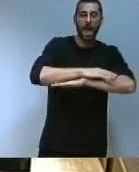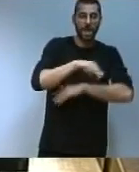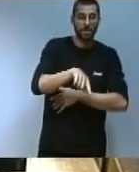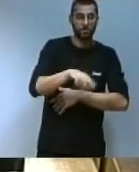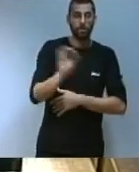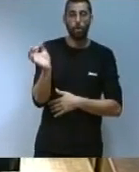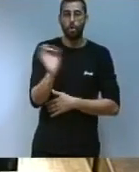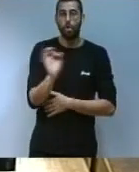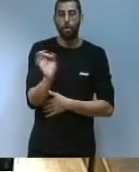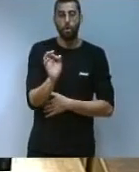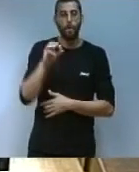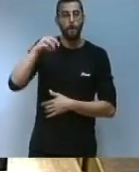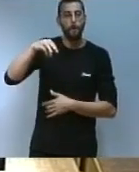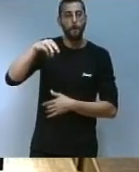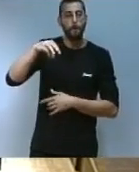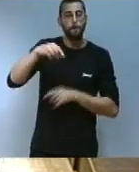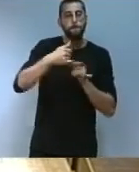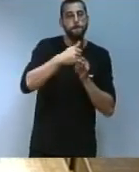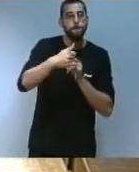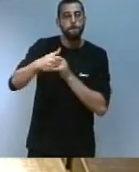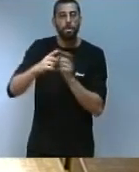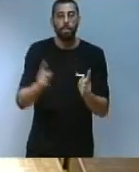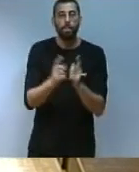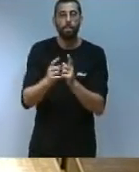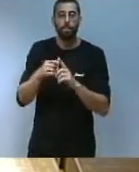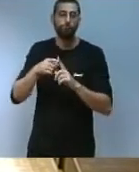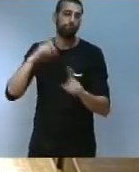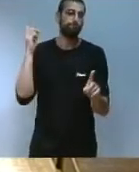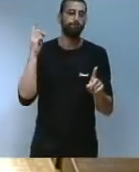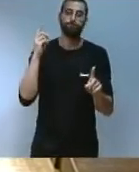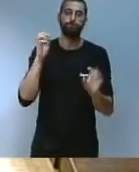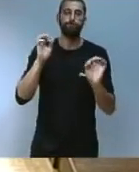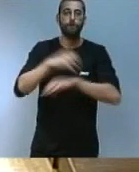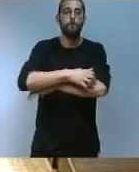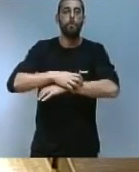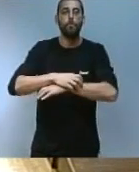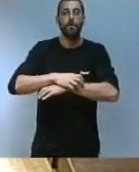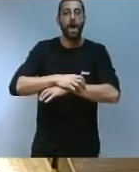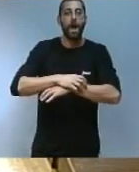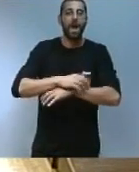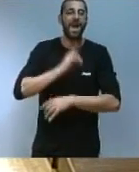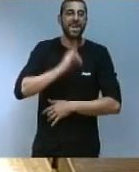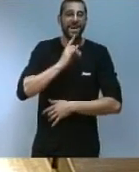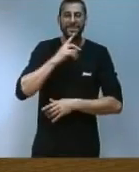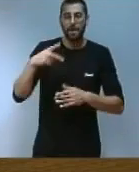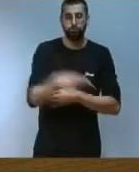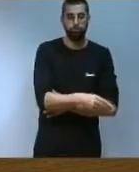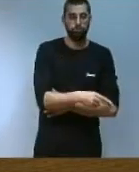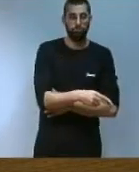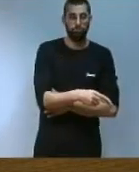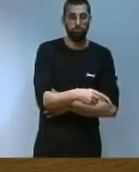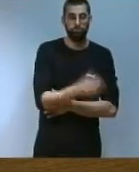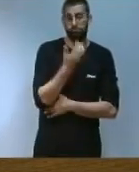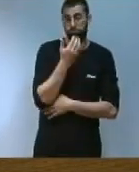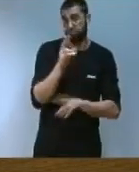micromesures contra la pobresa energètica per a pal·liar i reduir la pobresa energètica en temes com l